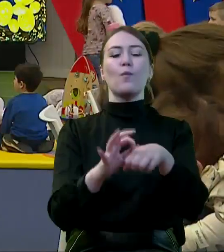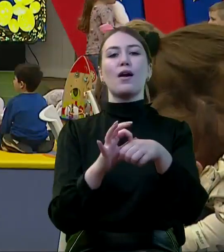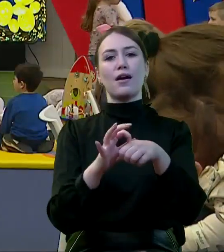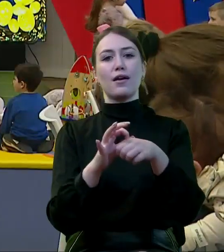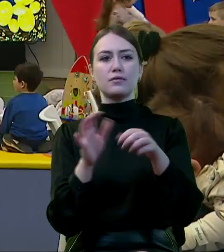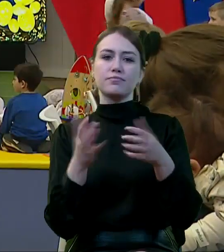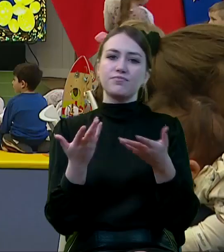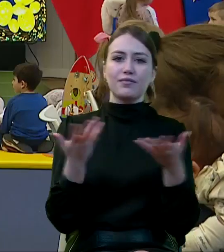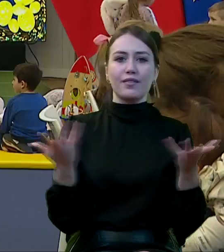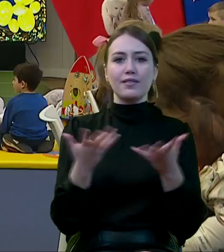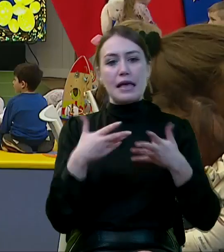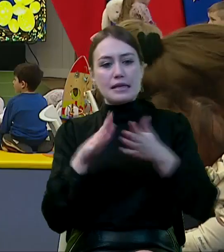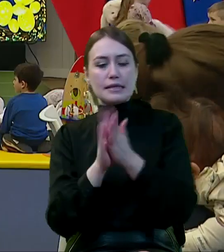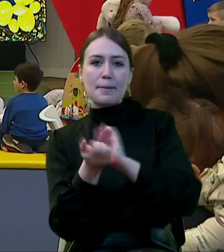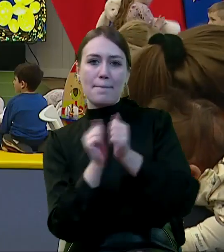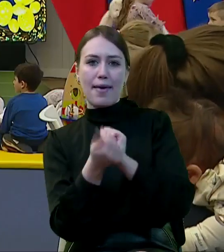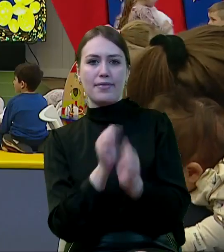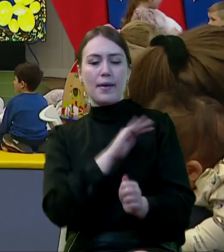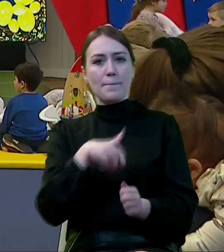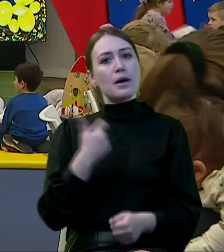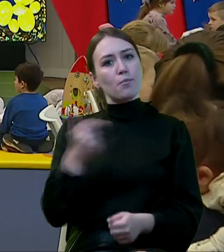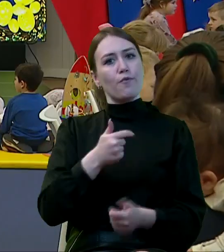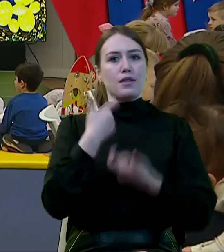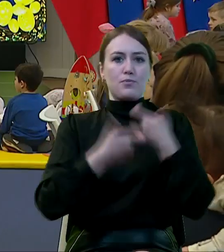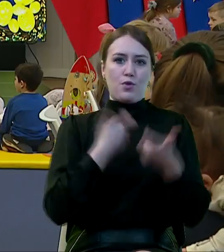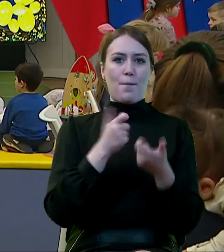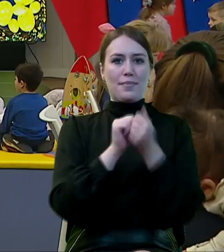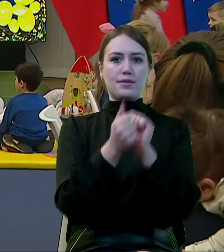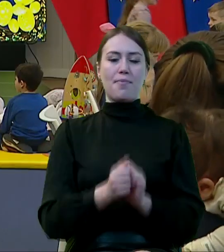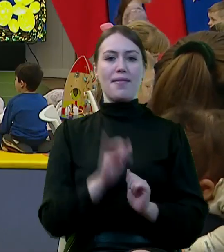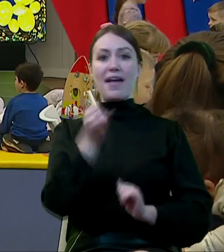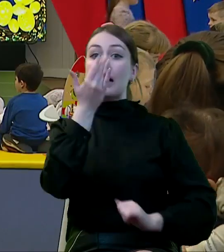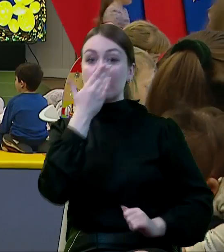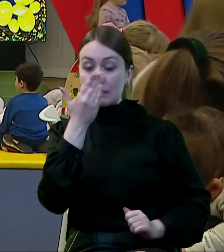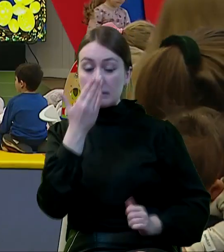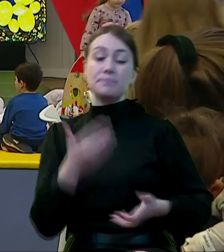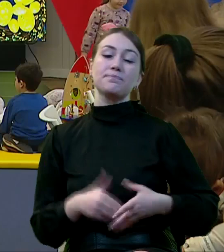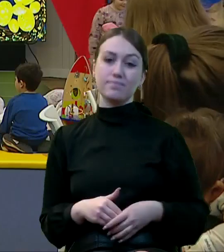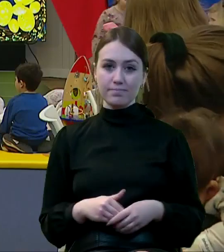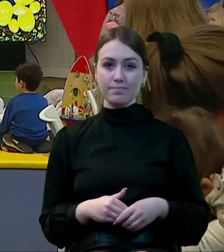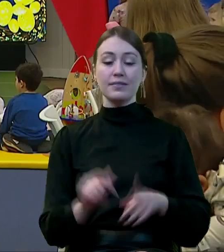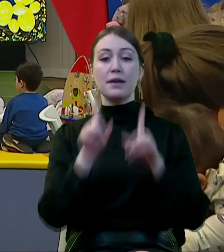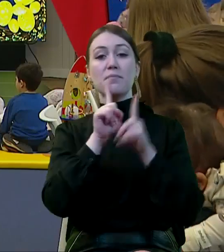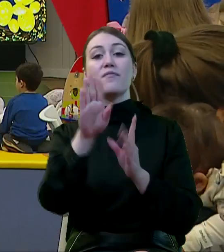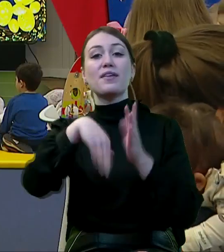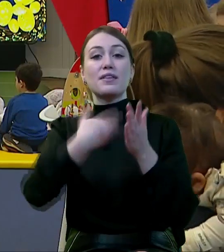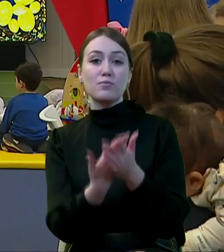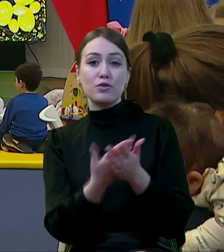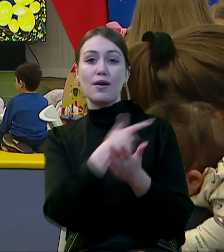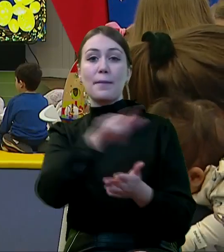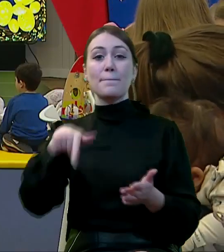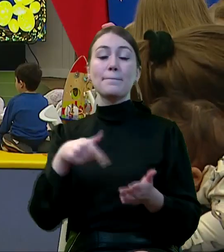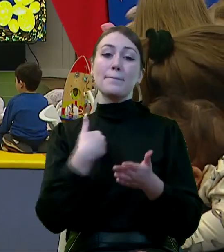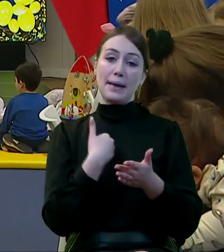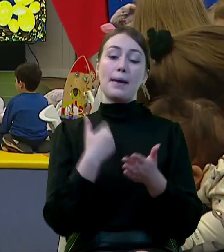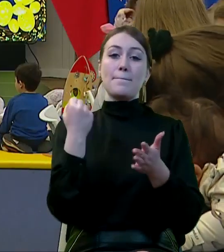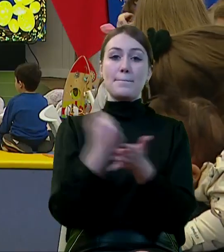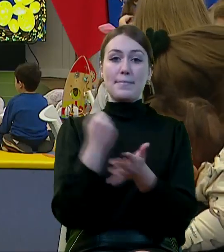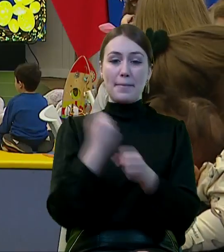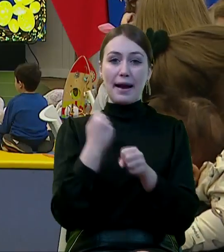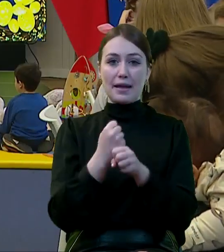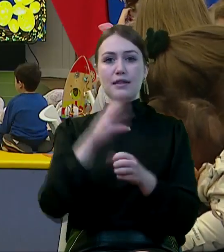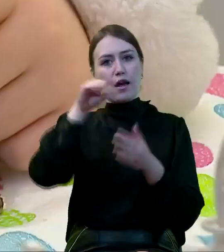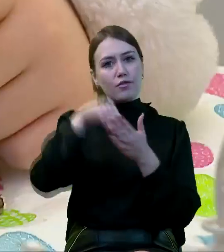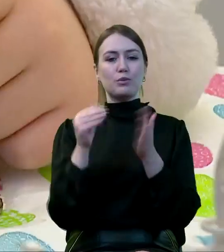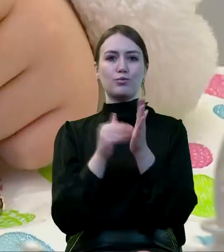zmian, kierunki, w których powinniśmy pójść. To między innymi zmiany w kodeksie pracy, które